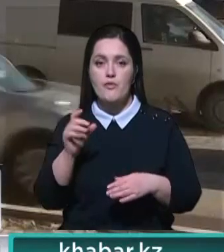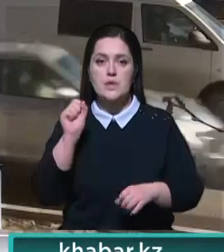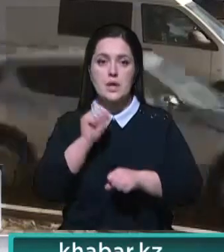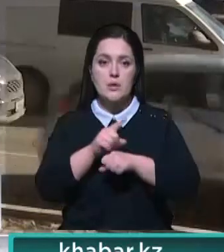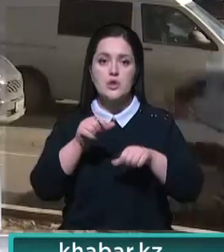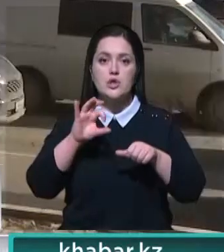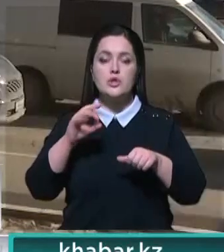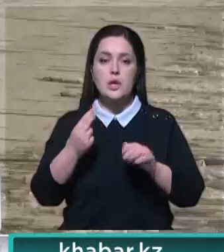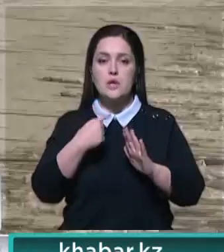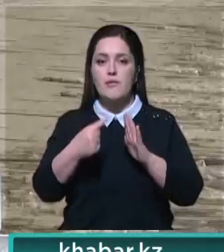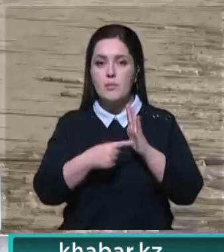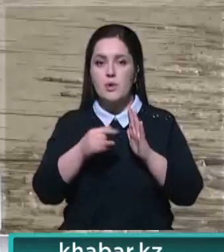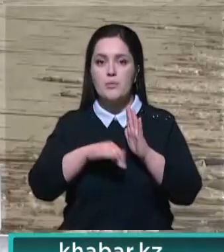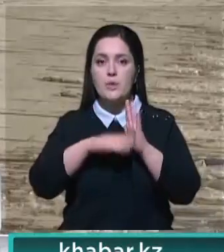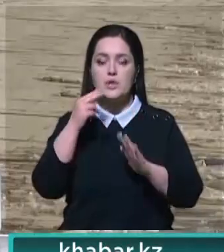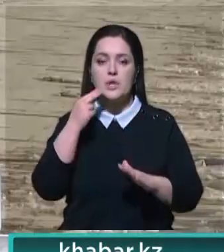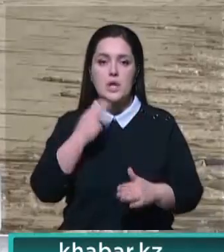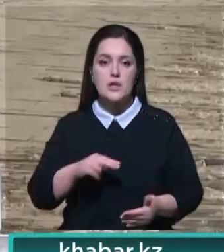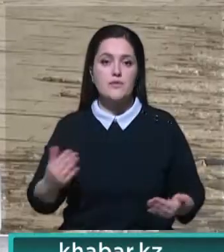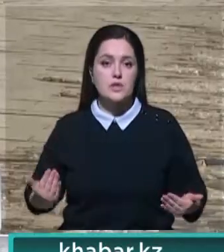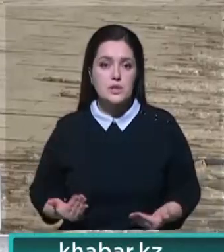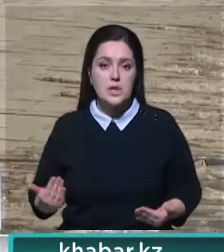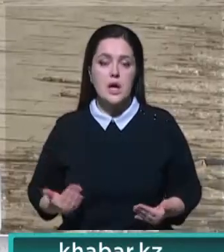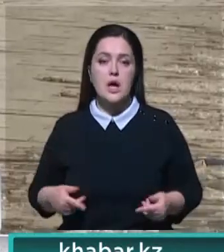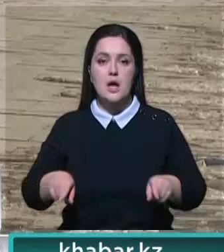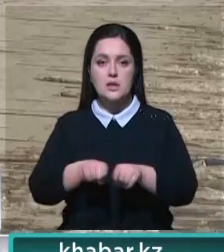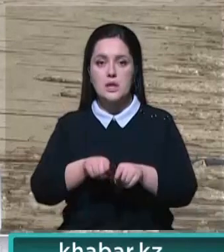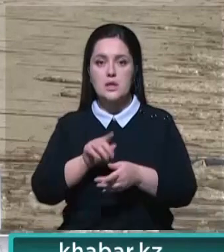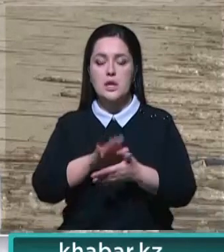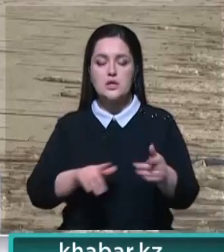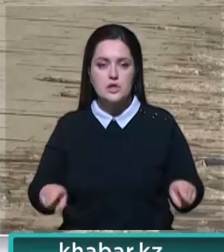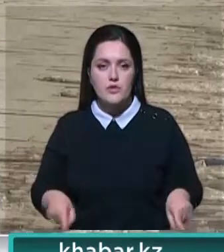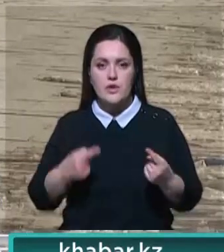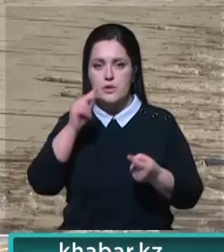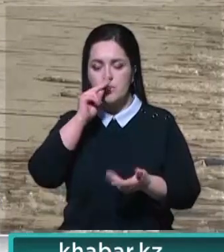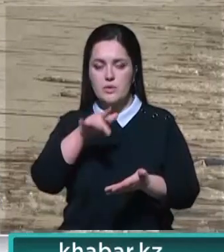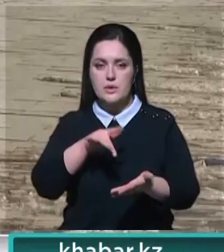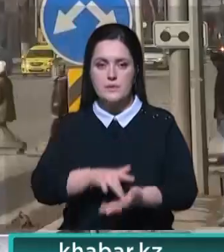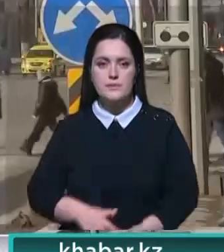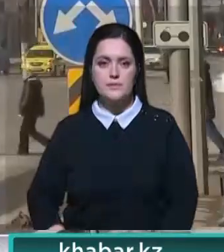ряд задач по решению социальных вопросов, повышению качества жизни горожан, а также дальнейшему развитию Шемкента.